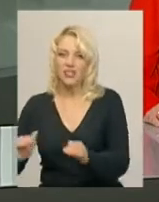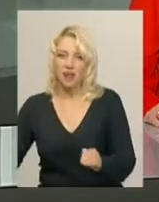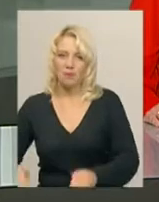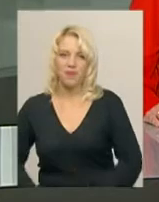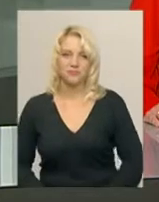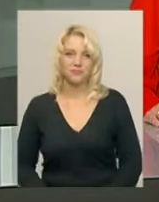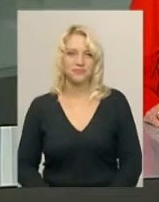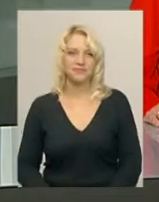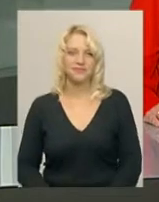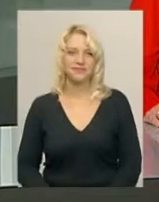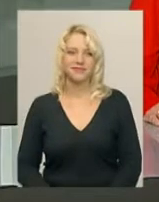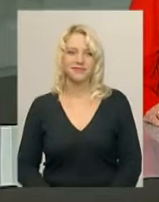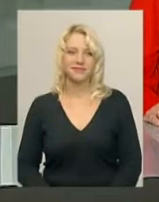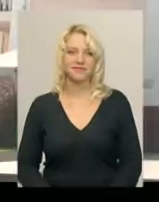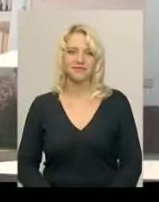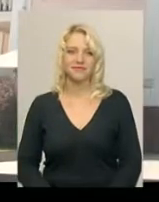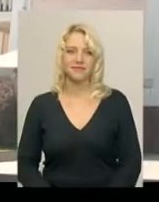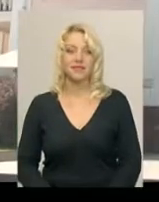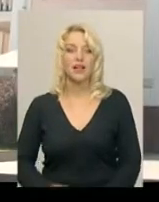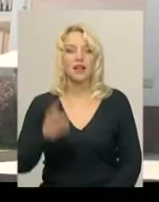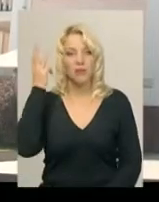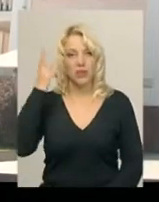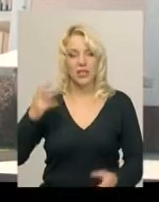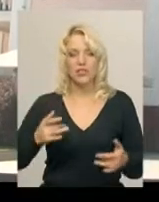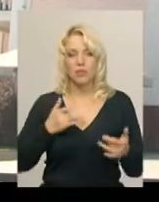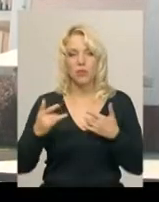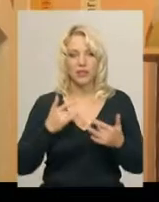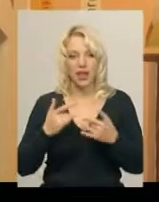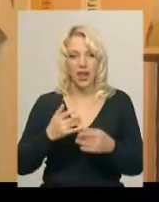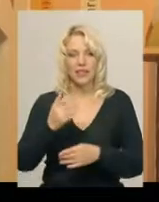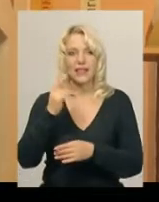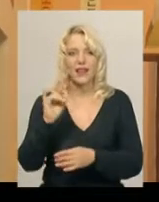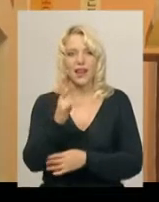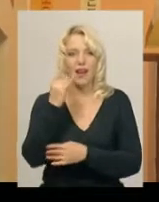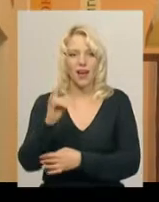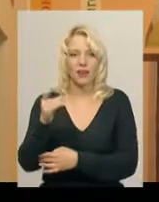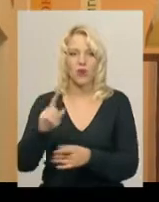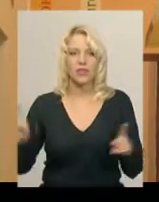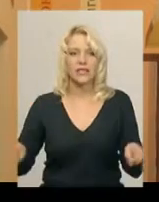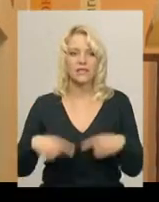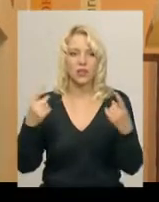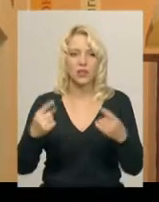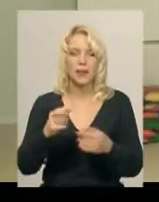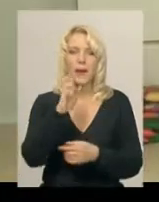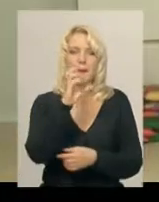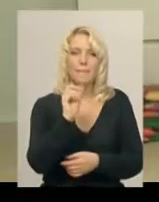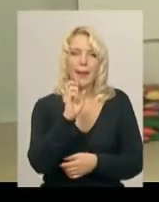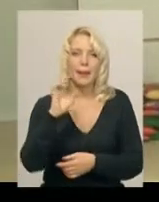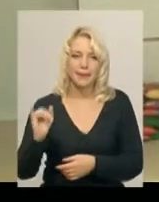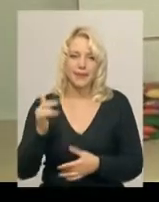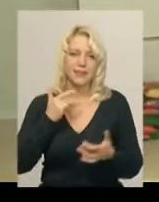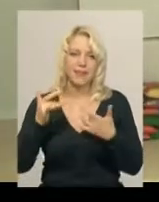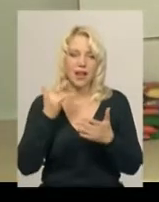розповість Ірина Хижа. У Хмельницькому академічному обласному театрі «Ляльок дивень» створили «Бебі-театр». Виставу у ньому